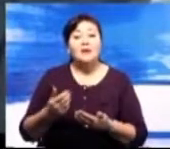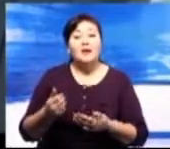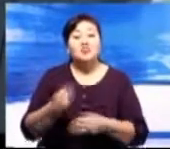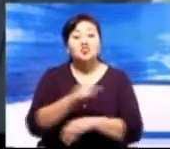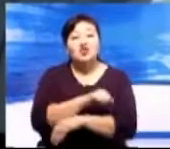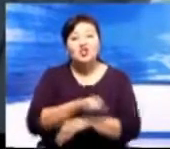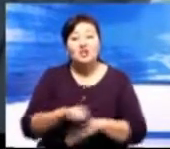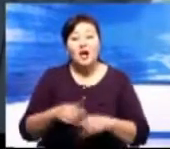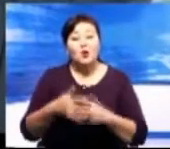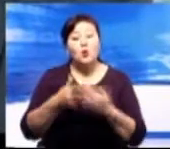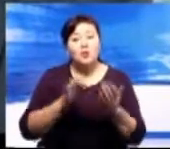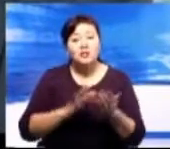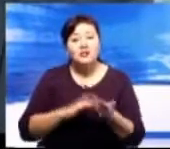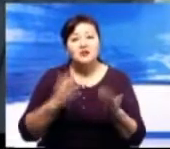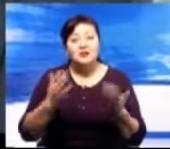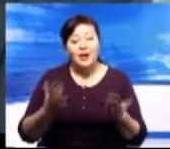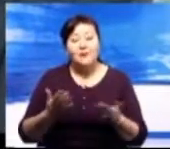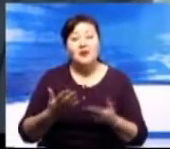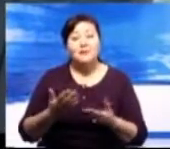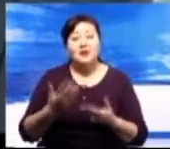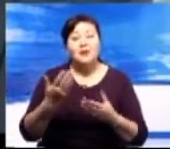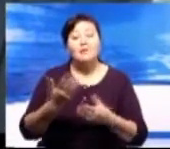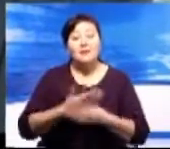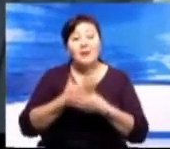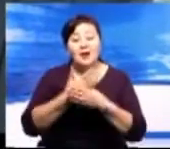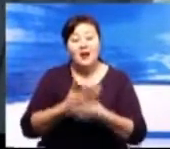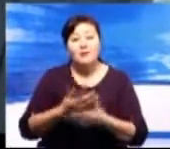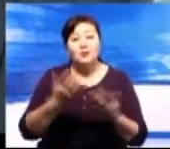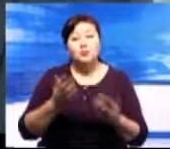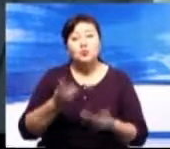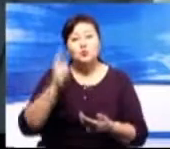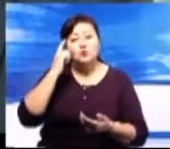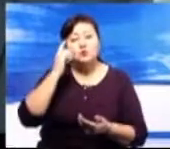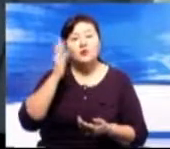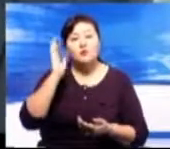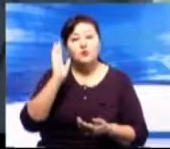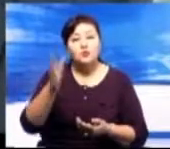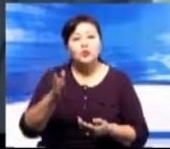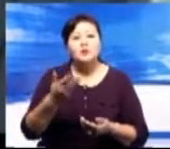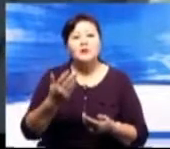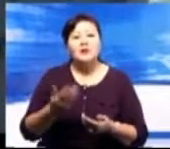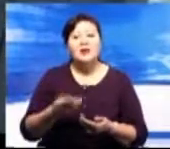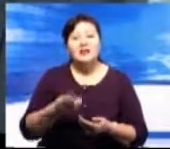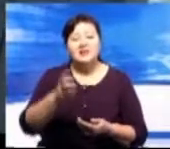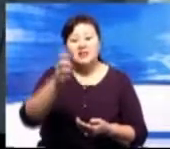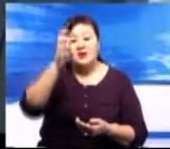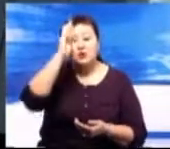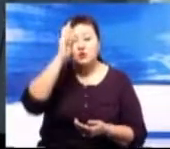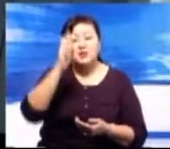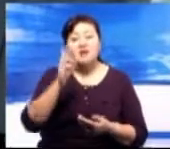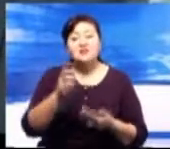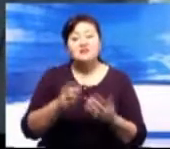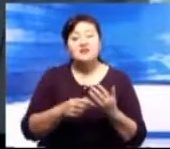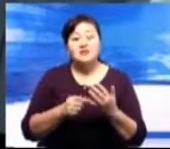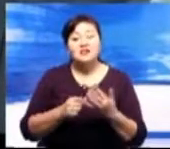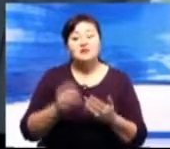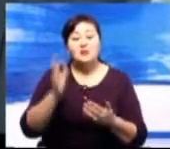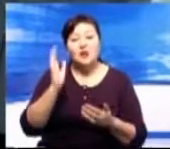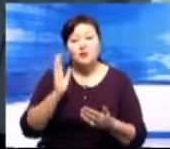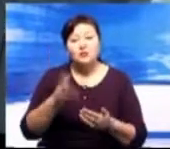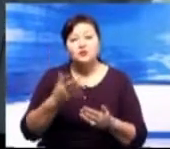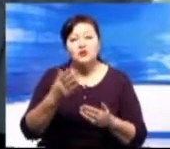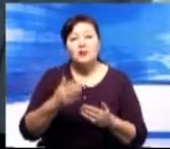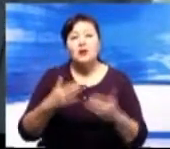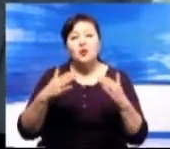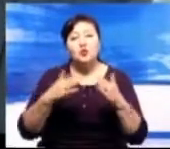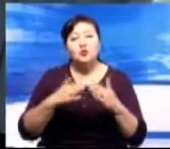на них это закладывается. Ну, я думаю, это перспектива все равно, этот район, так говорится, полностью застраивается. Ну,